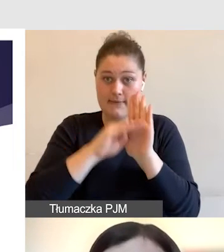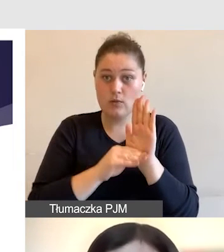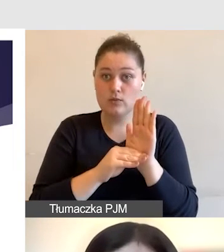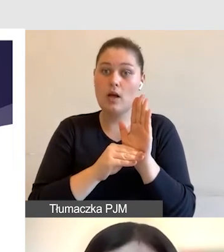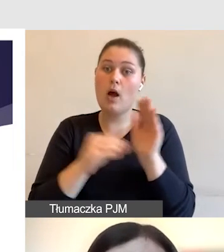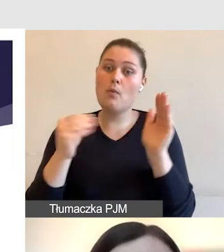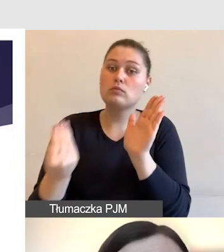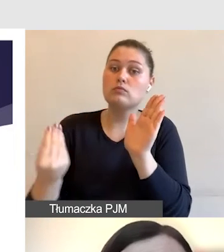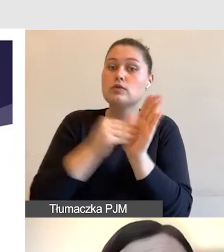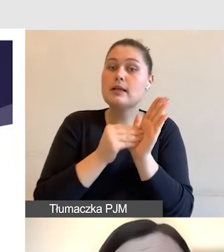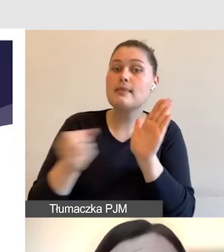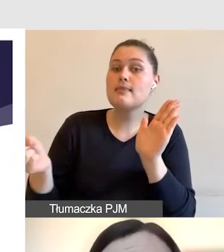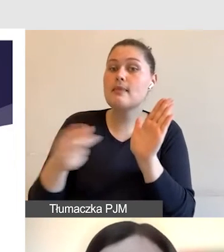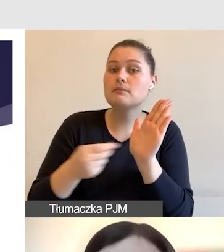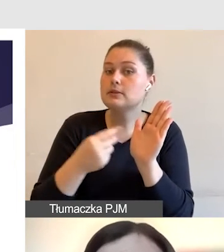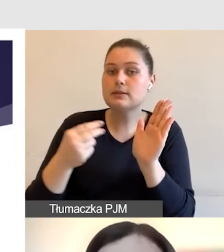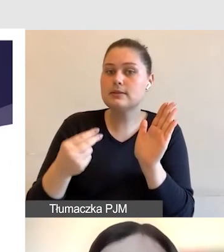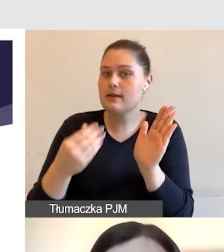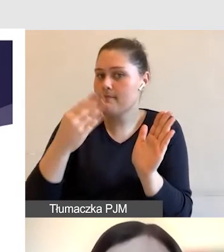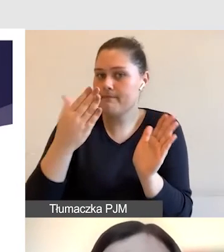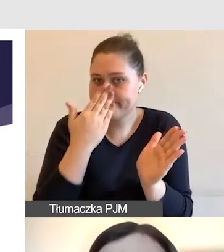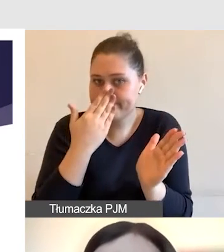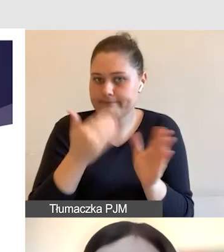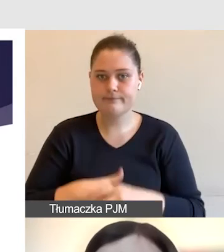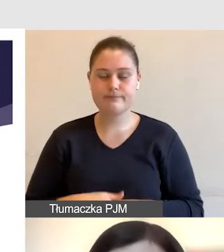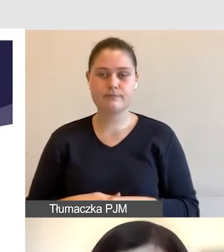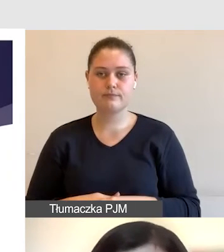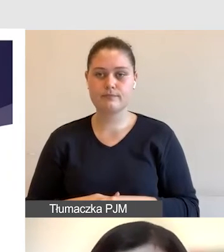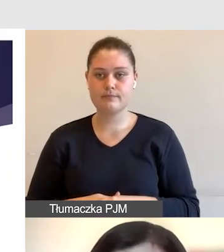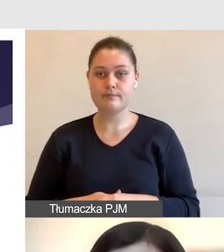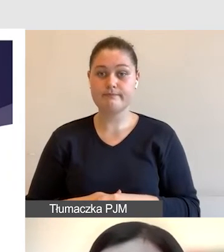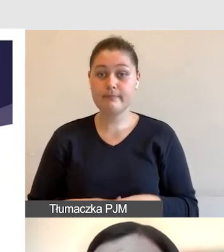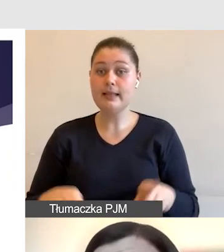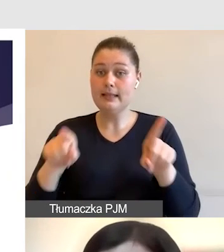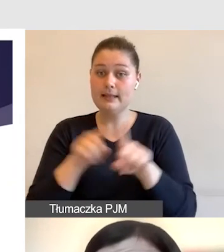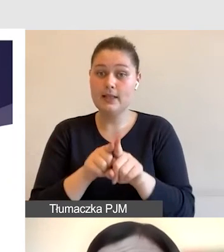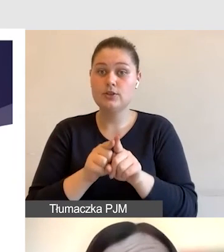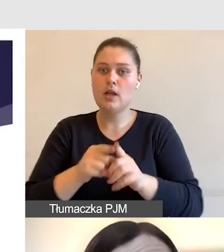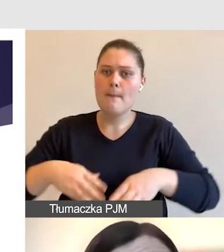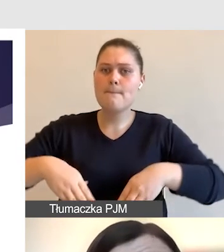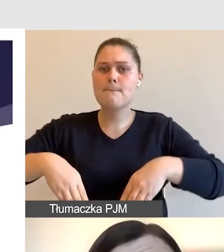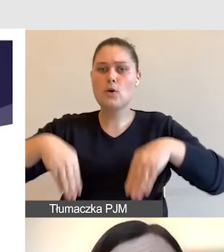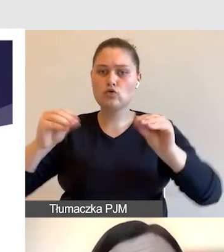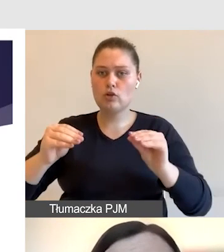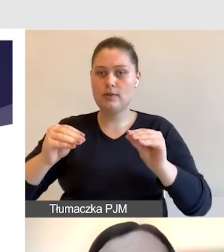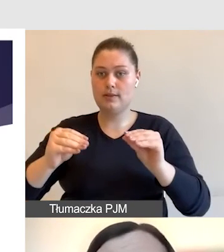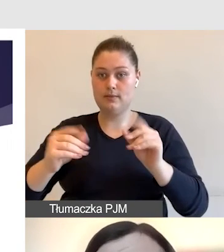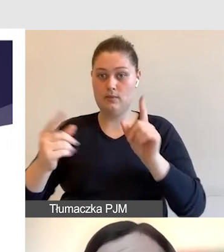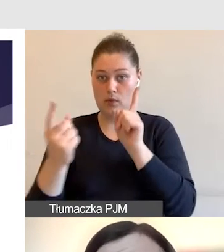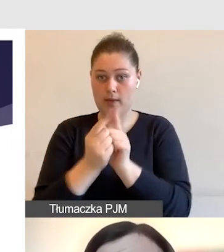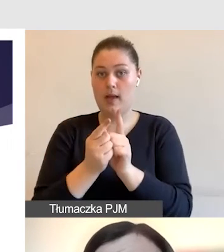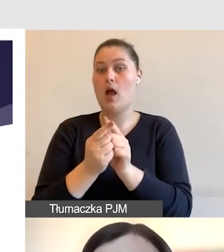działają napisy. No i na początku spotkania możemy również udzielić informacji i powiedzieć jak włączyć napisy,